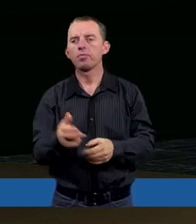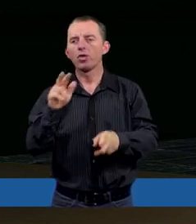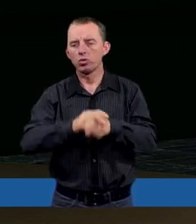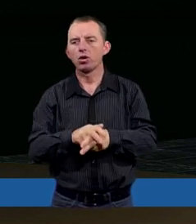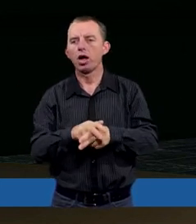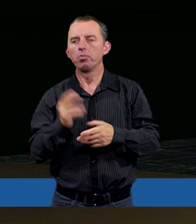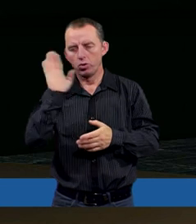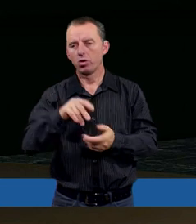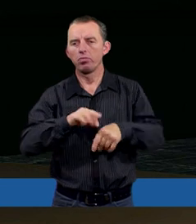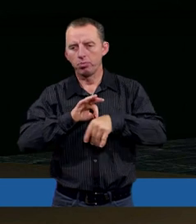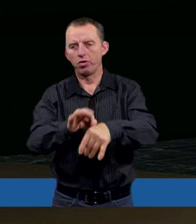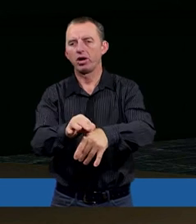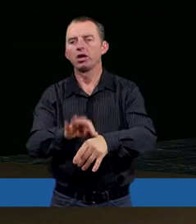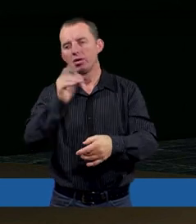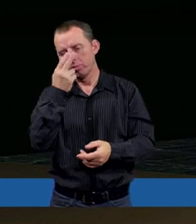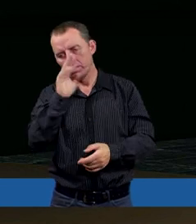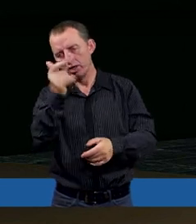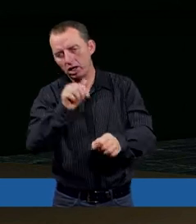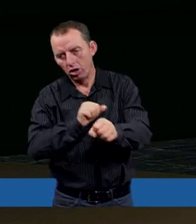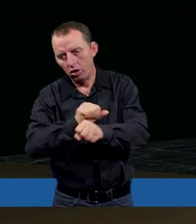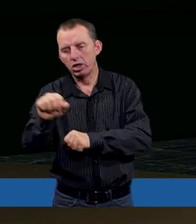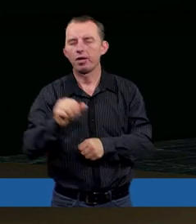demonstracja. Patrzcie jak to jest.